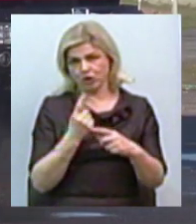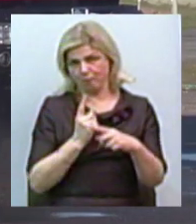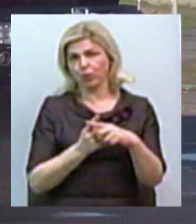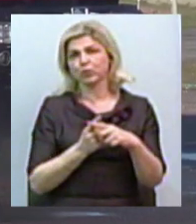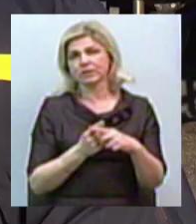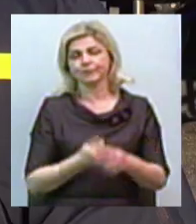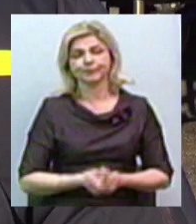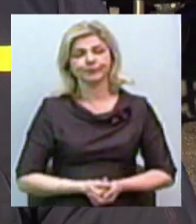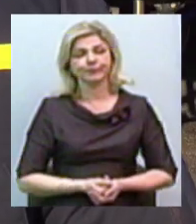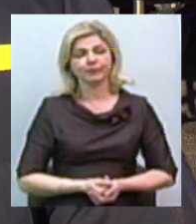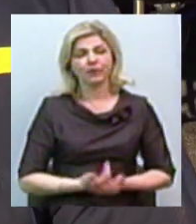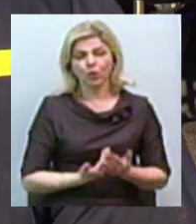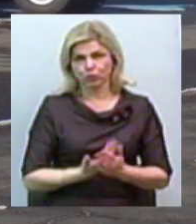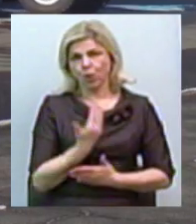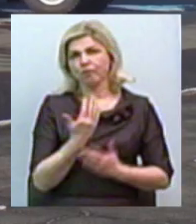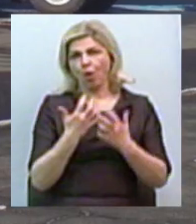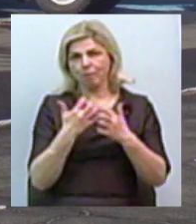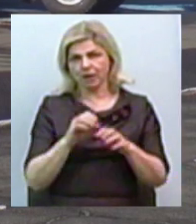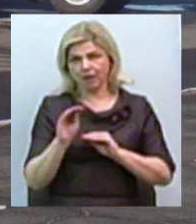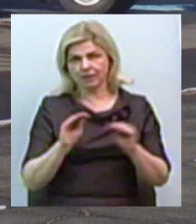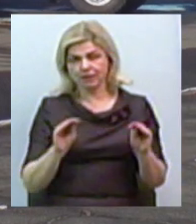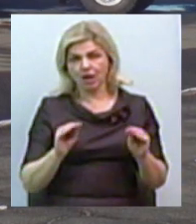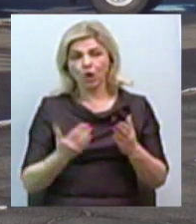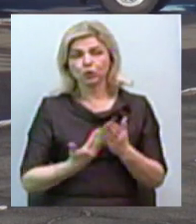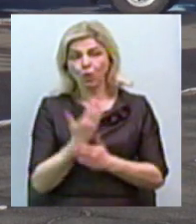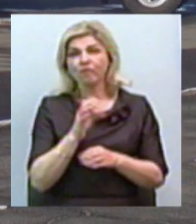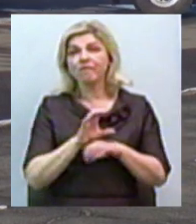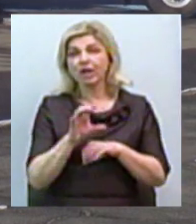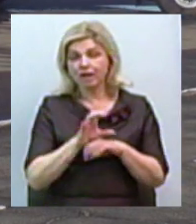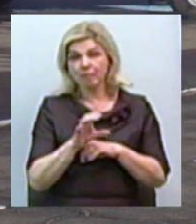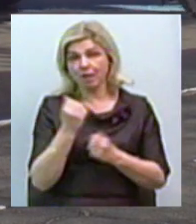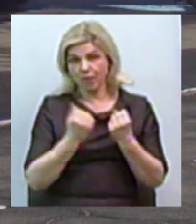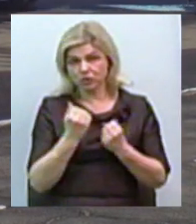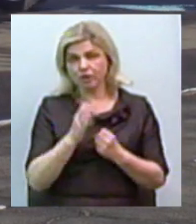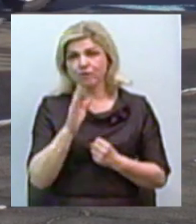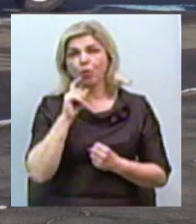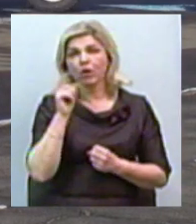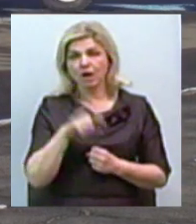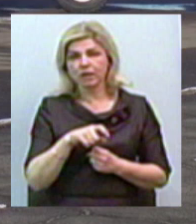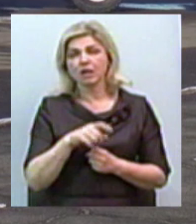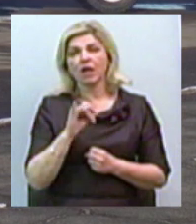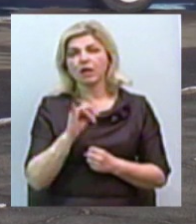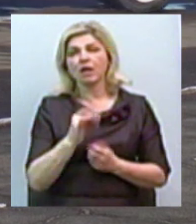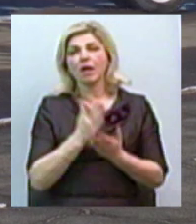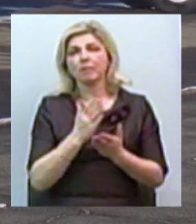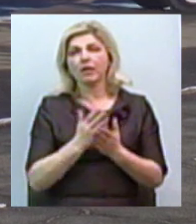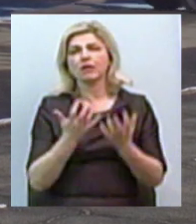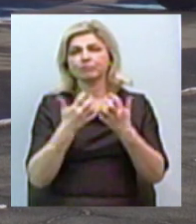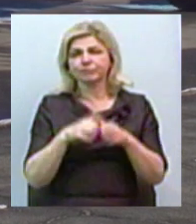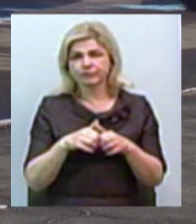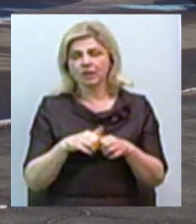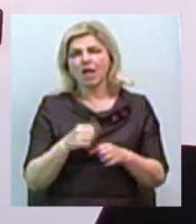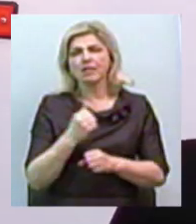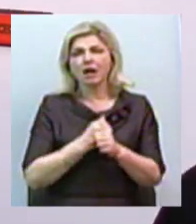нове обладнання. Нові автомобілі вироблені в Україні. Оснащені вогнегасним обладнанням мають мотопомпу та